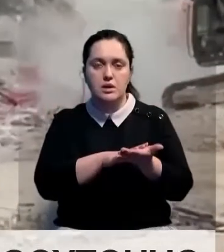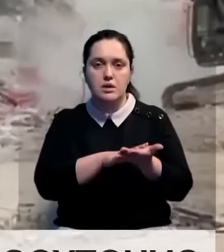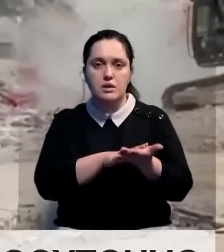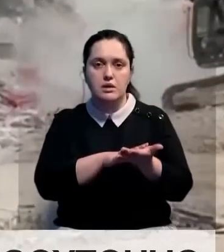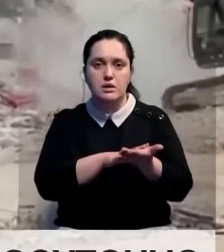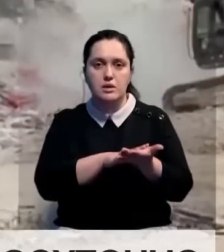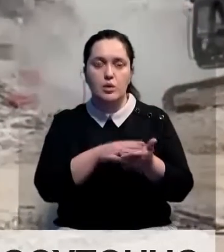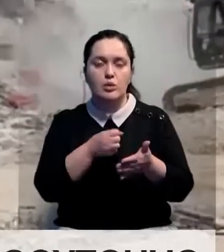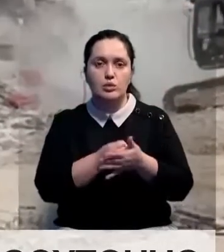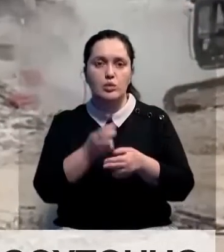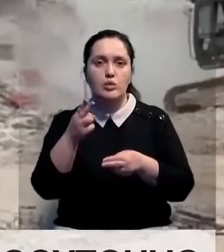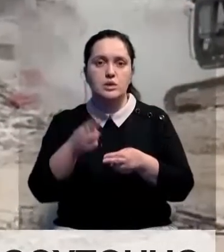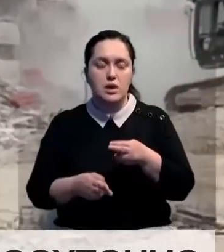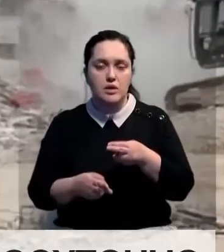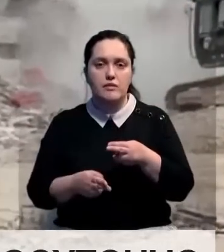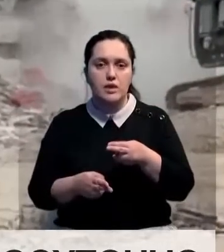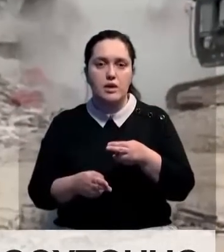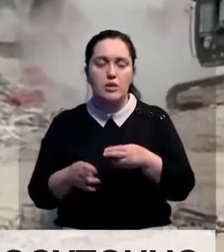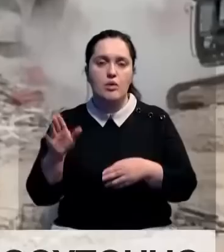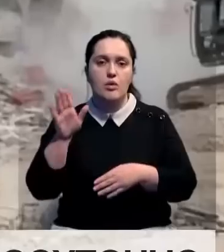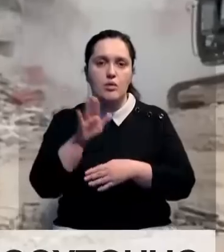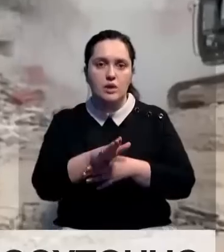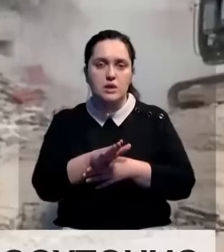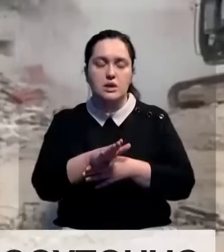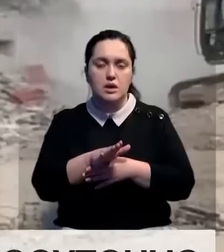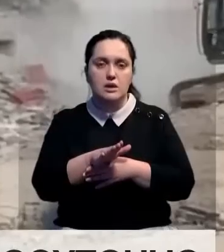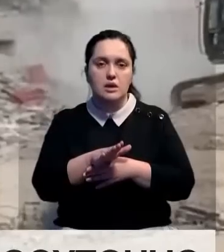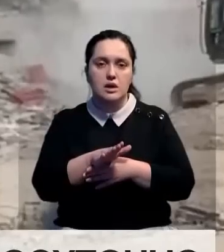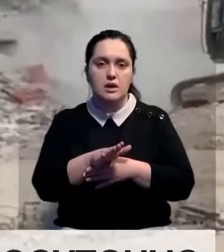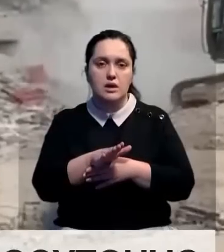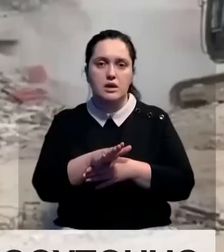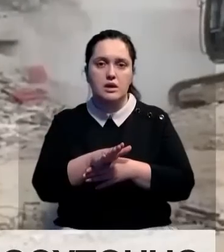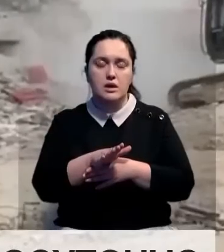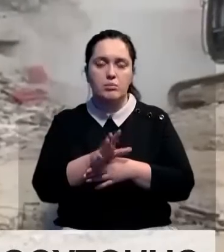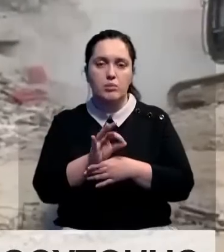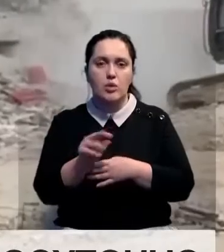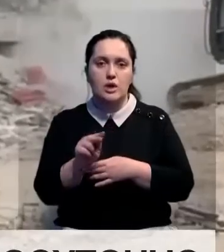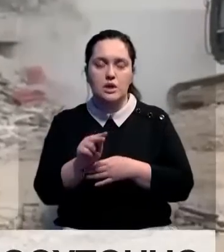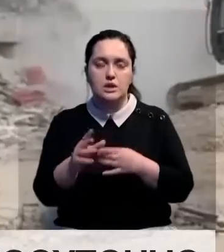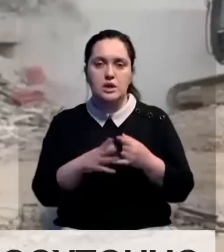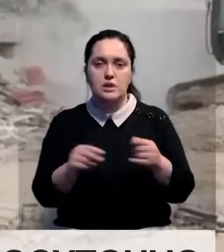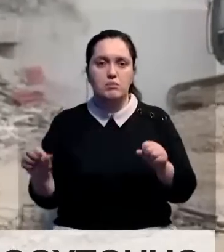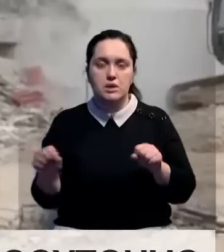завершения, до указания оперативного штаба по ликвидации землетрясения.